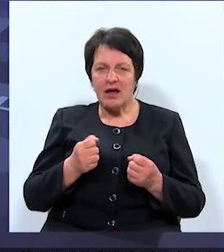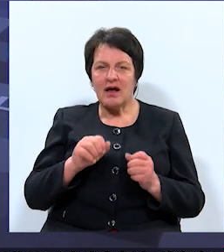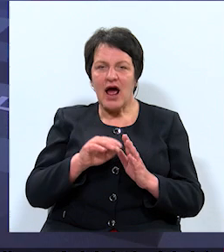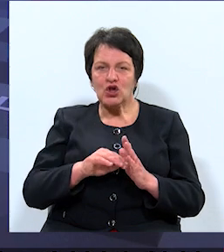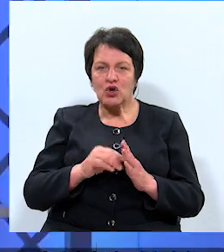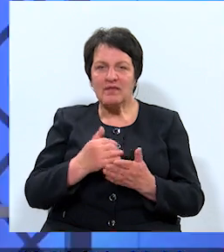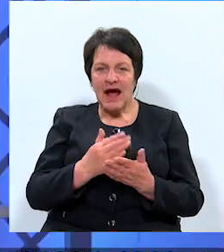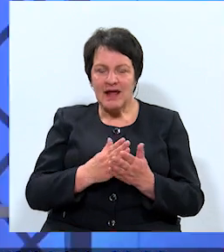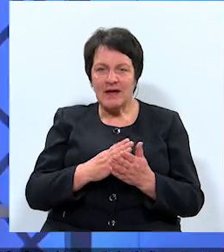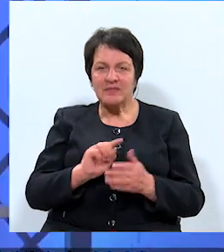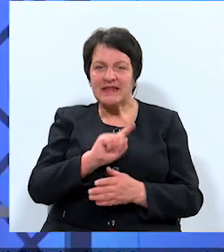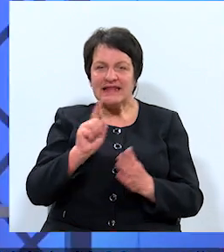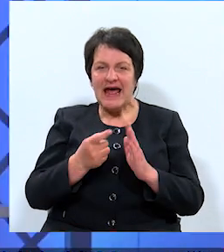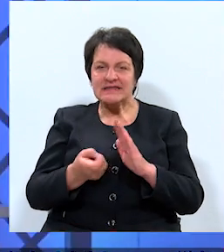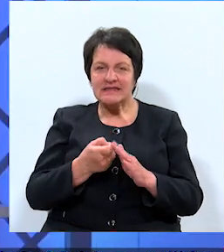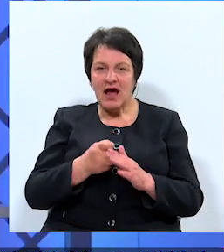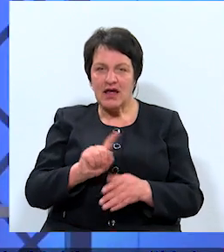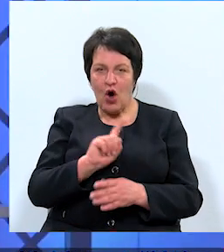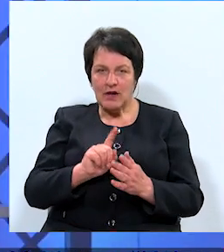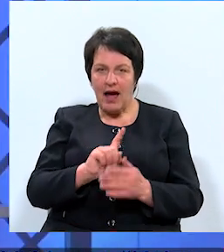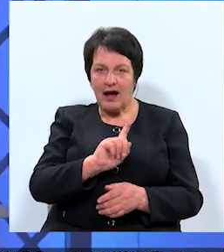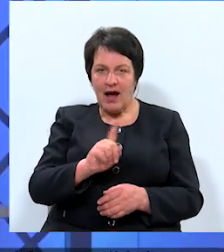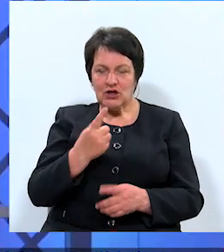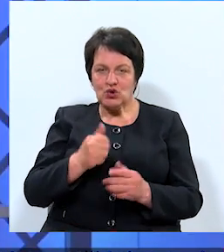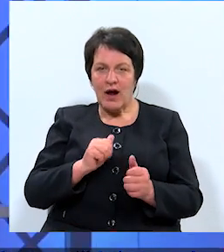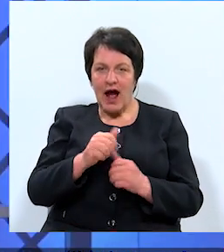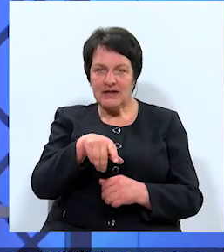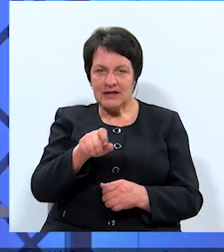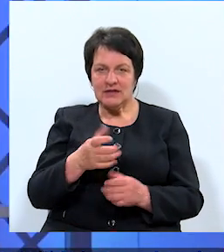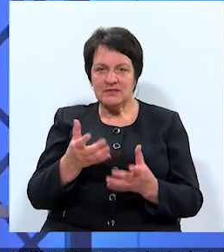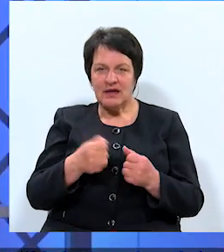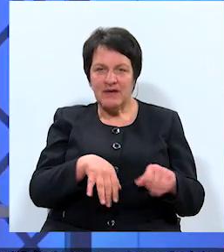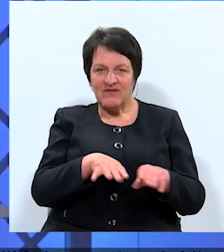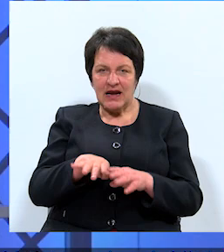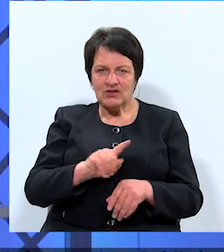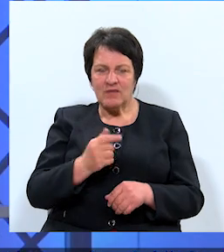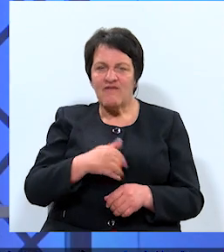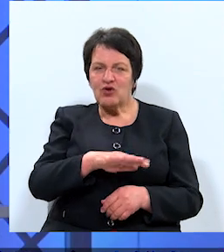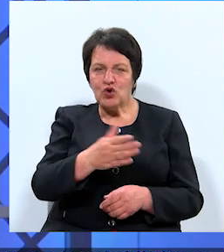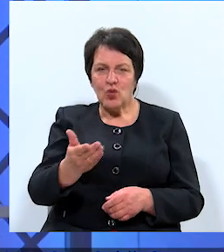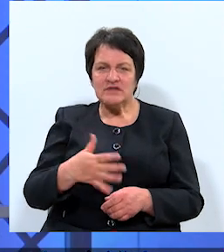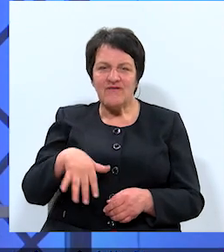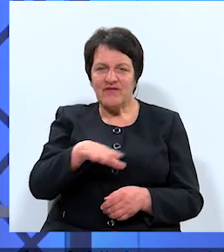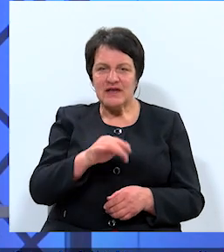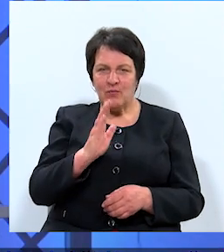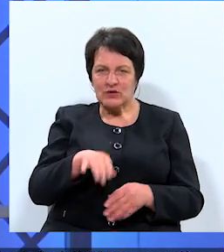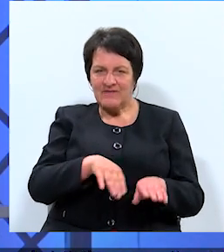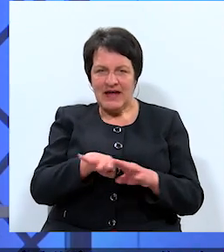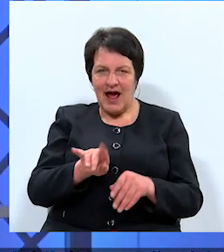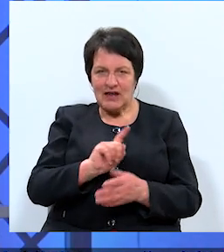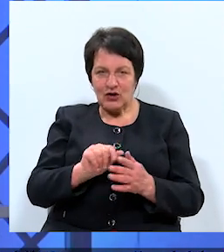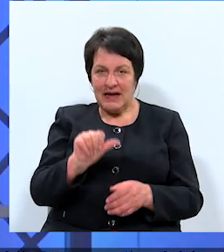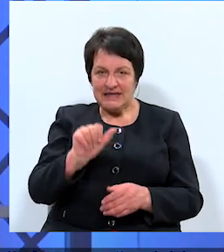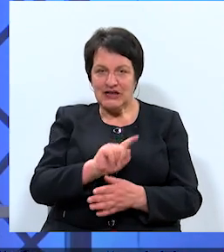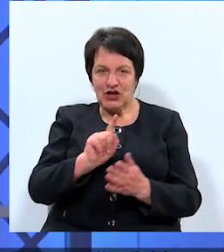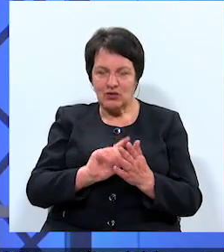daļai testa jautājumiem. Katrs no kandidātiem saņems vienādus jautājumus. Jums visiem būs vienādi jautājumi. Seši jautājumi